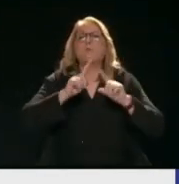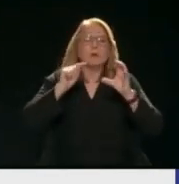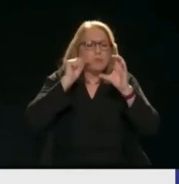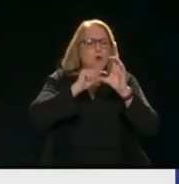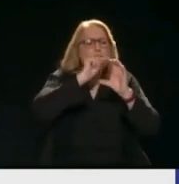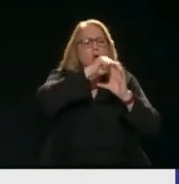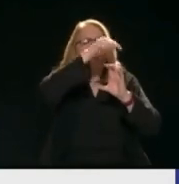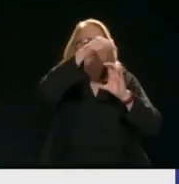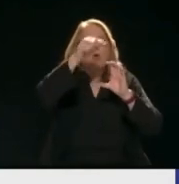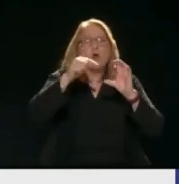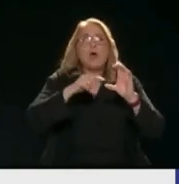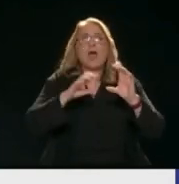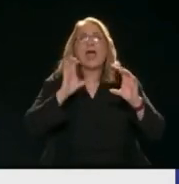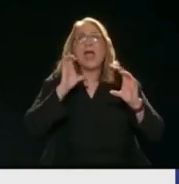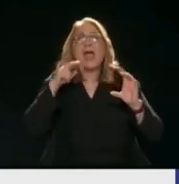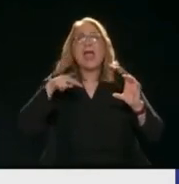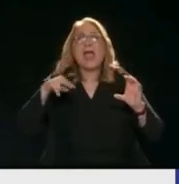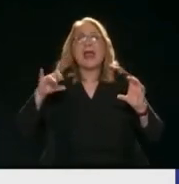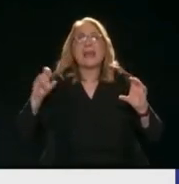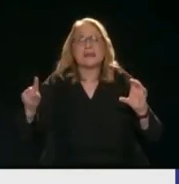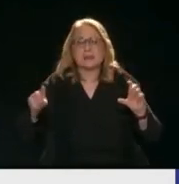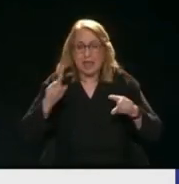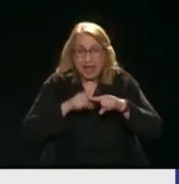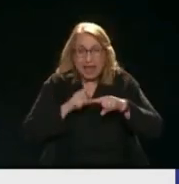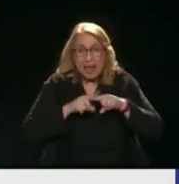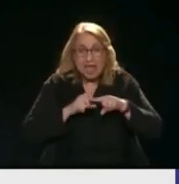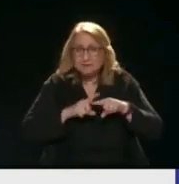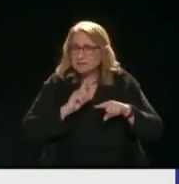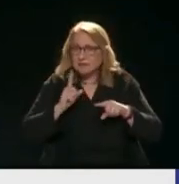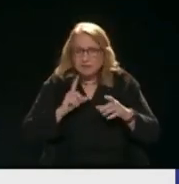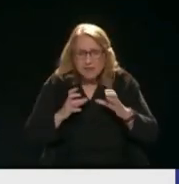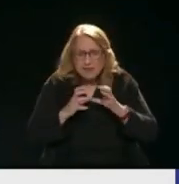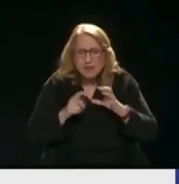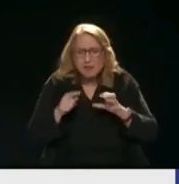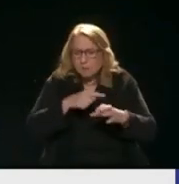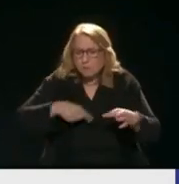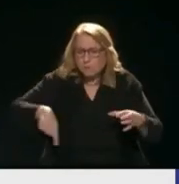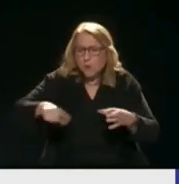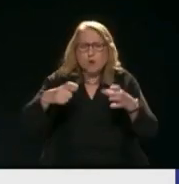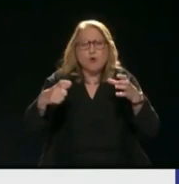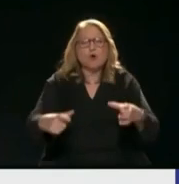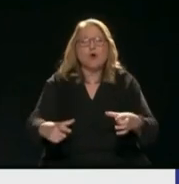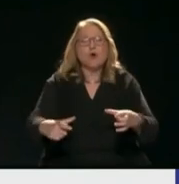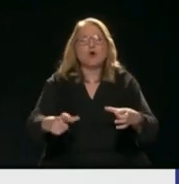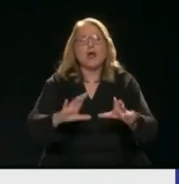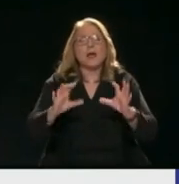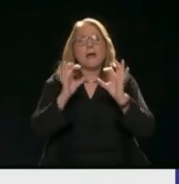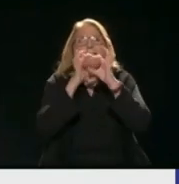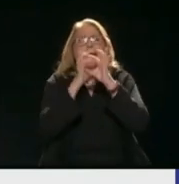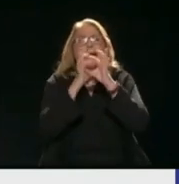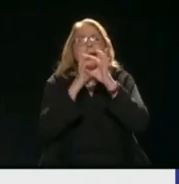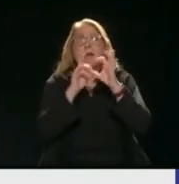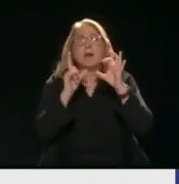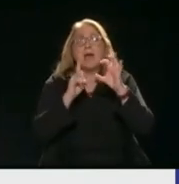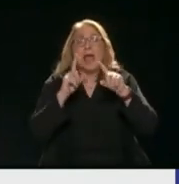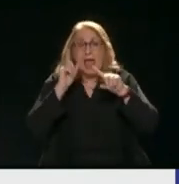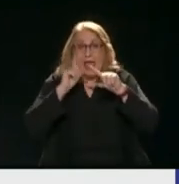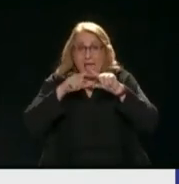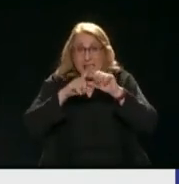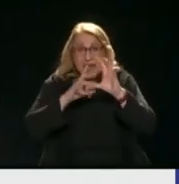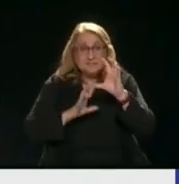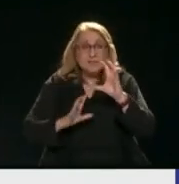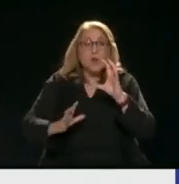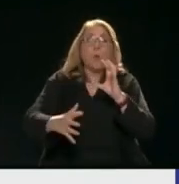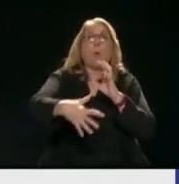γεωπολιτικό μικρό διαμέρισμα Αφού σήμερα σε έχουν περιορίσει Ελλάς είναι ο πλανήτης Που σημαίνει φωτεινή πέτρα Φωτεινός λίθος Άρα δεν είναι μόνο το